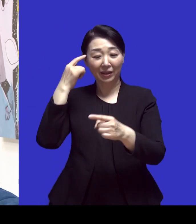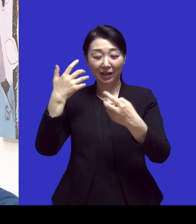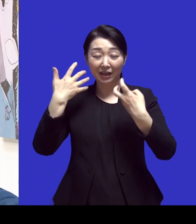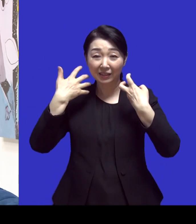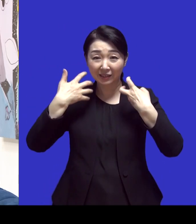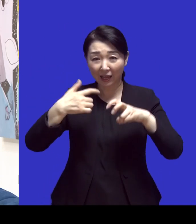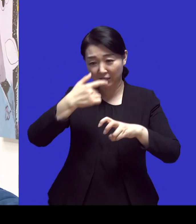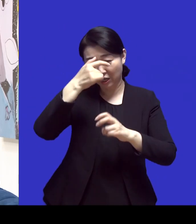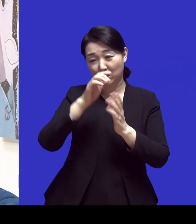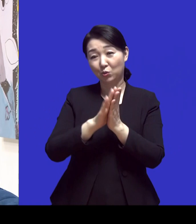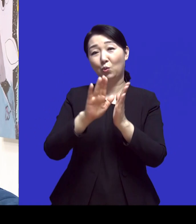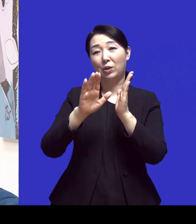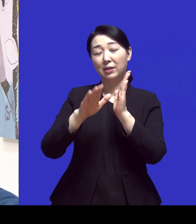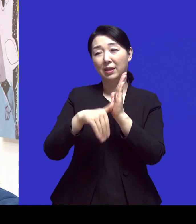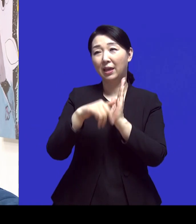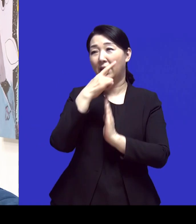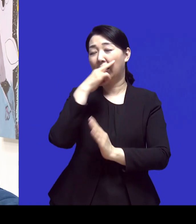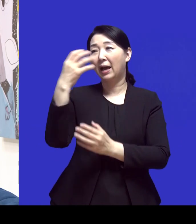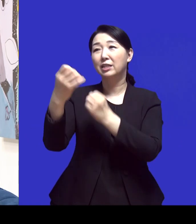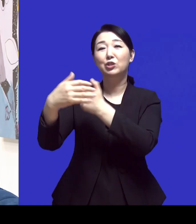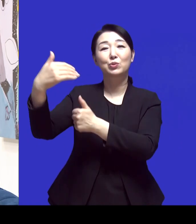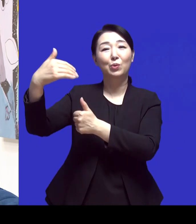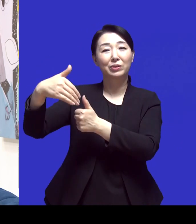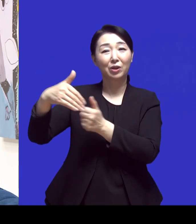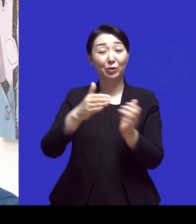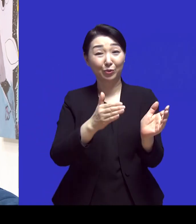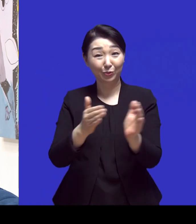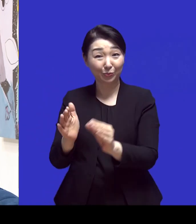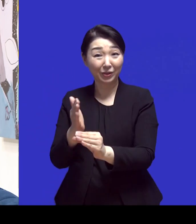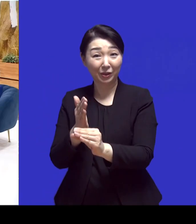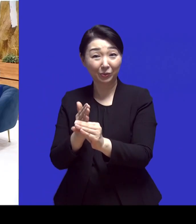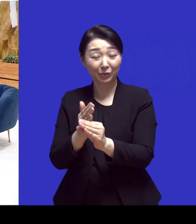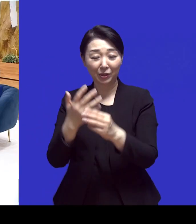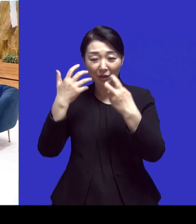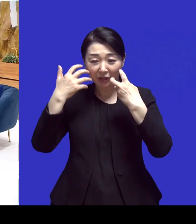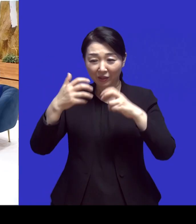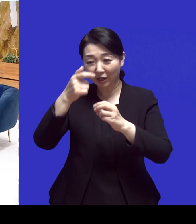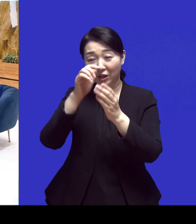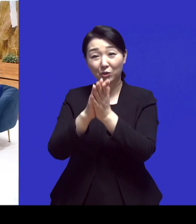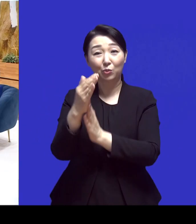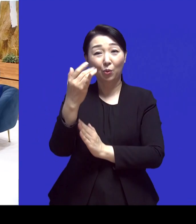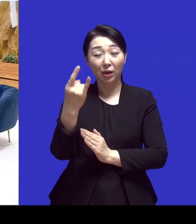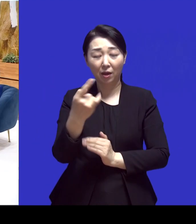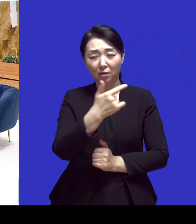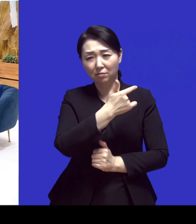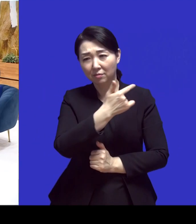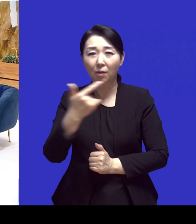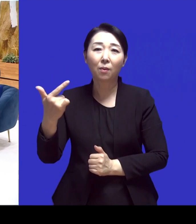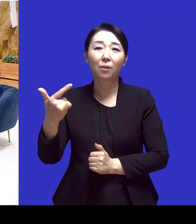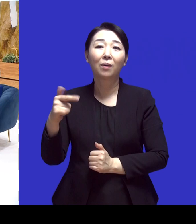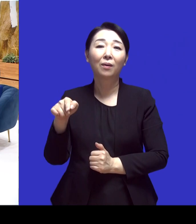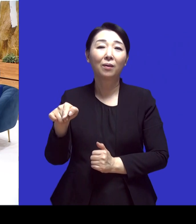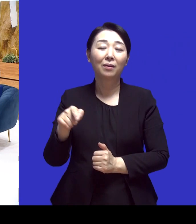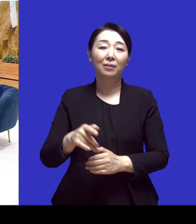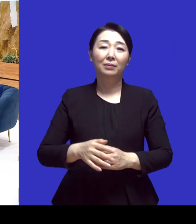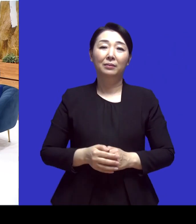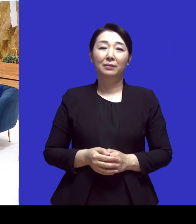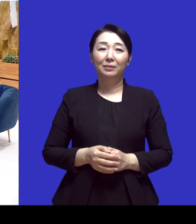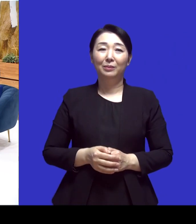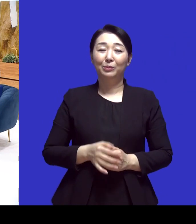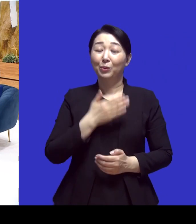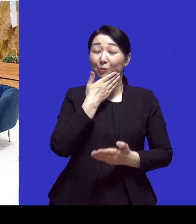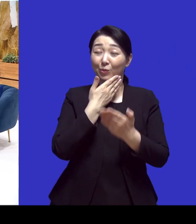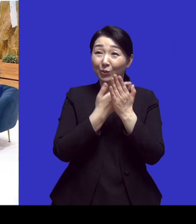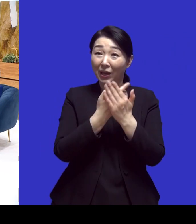요청을 받아서 준비하고 있을 때였는데 다니엘 기도회가 상당히 큰 기도회고 네 그럼요 귀한